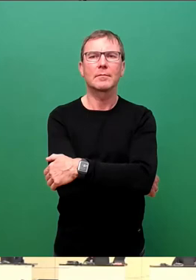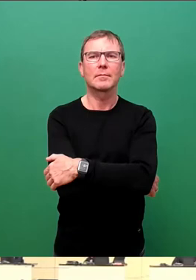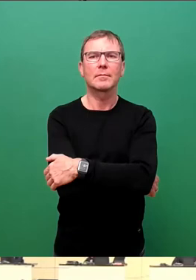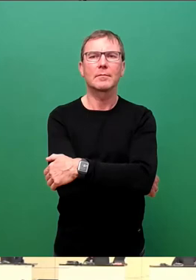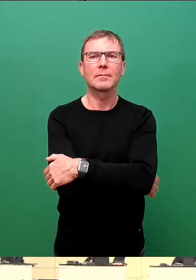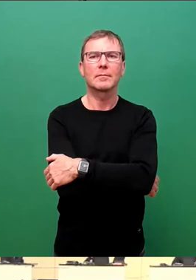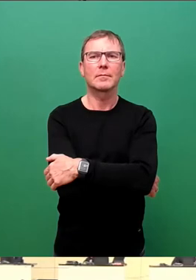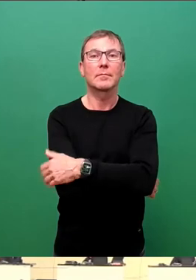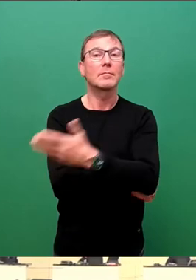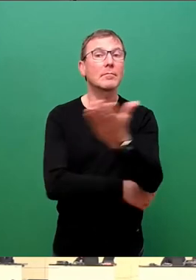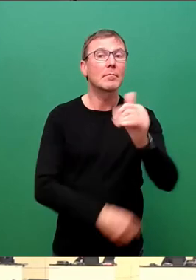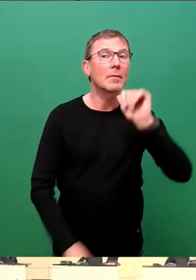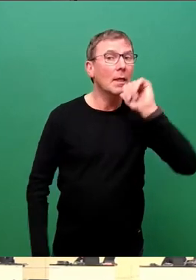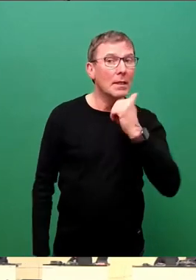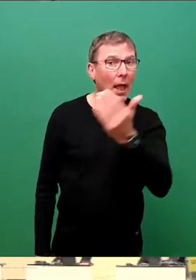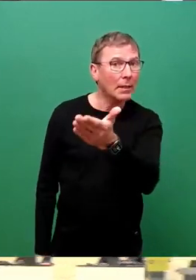Gegenstimmen?